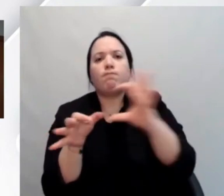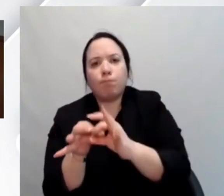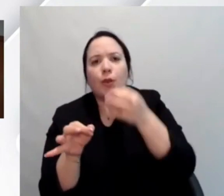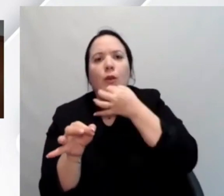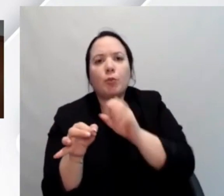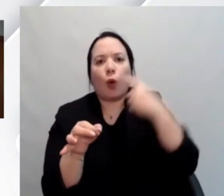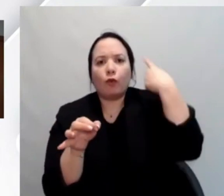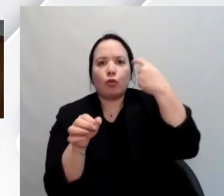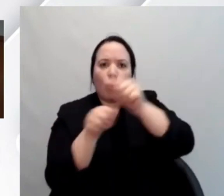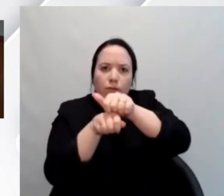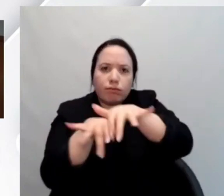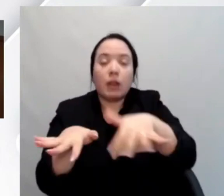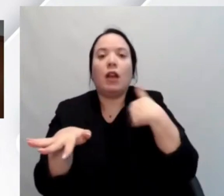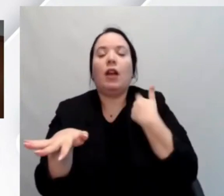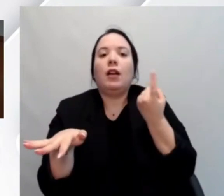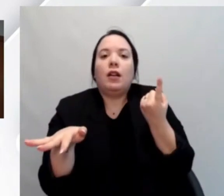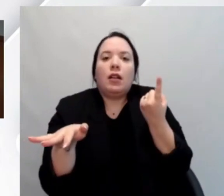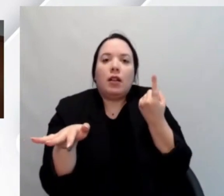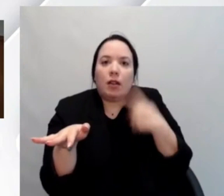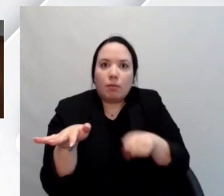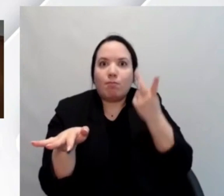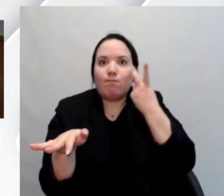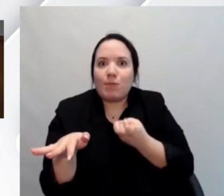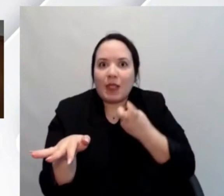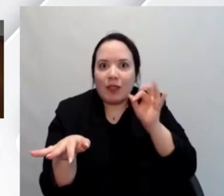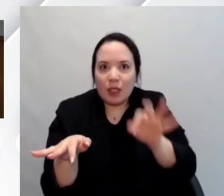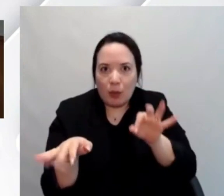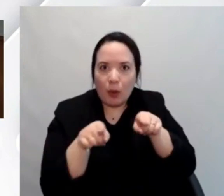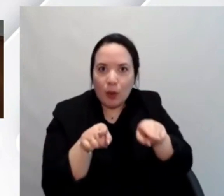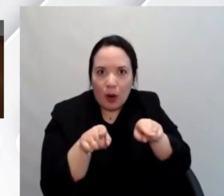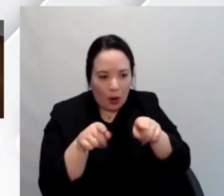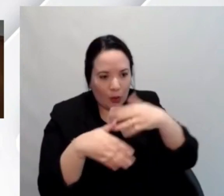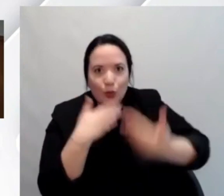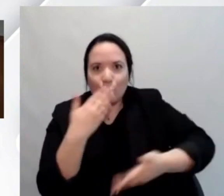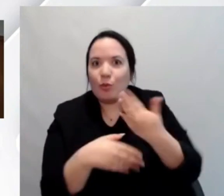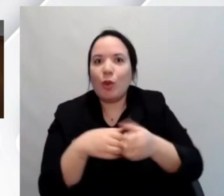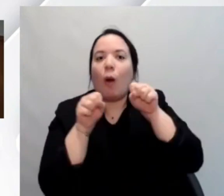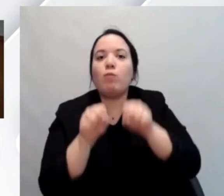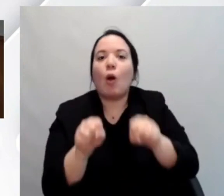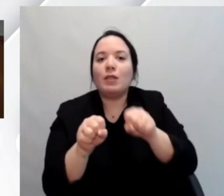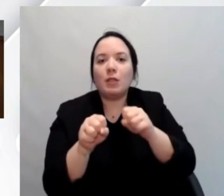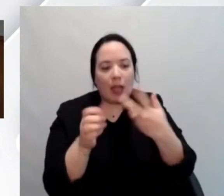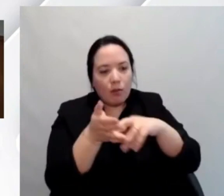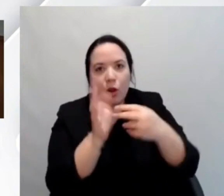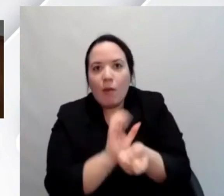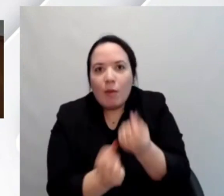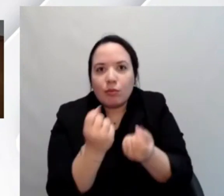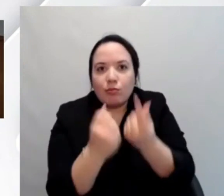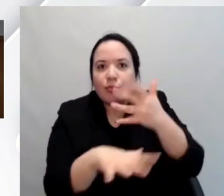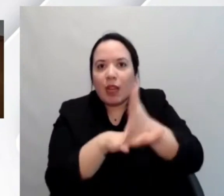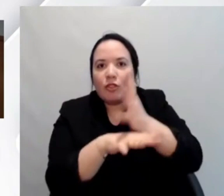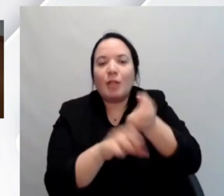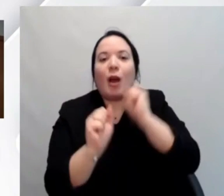previsto anche in un bug tracker la possibilità di segnalare problemi specifici per l'accessibilità.